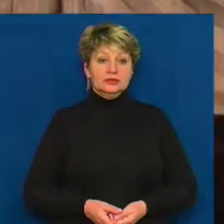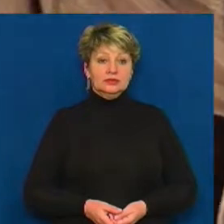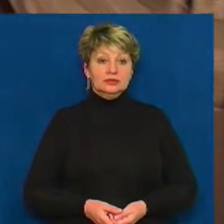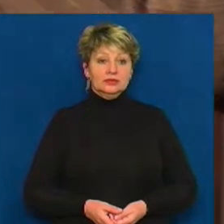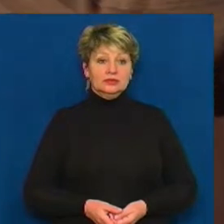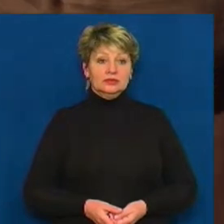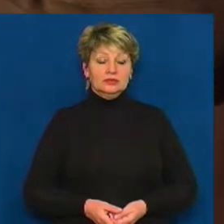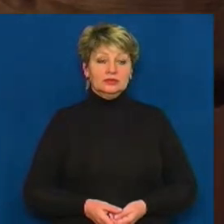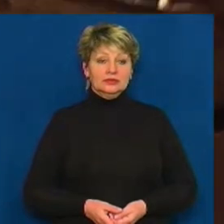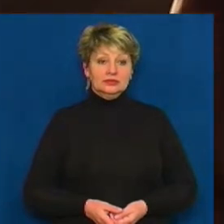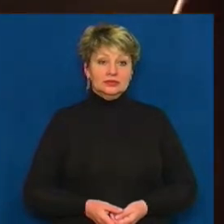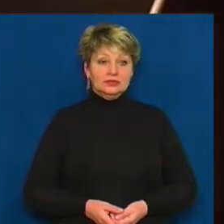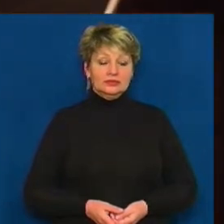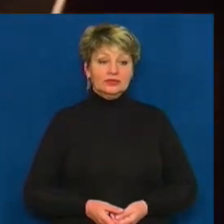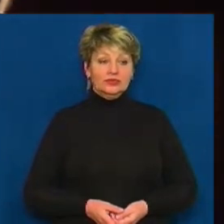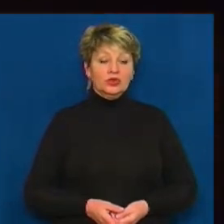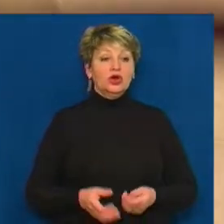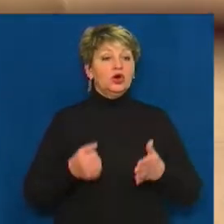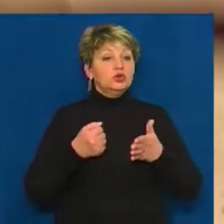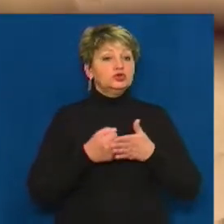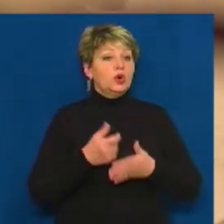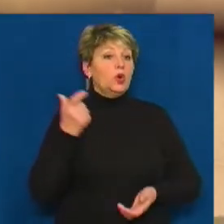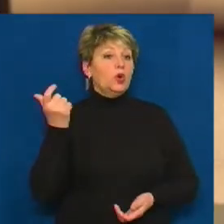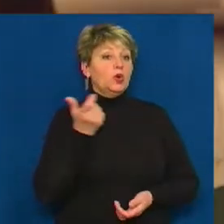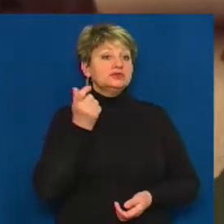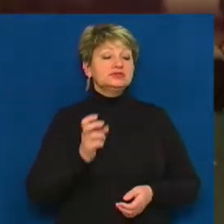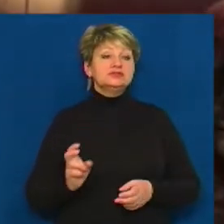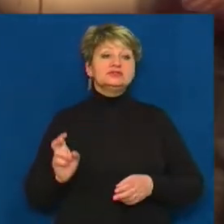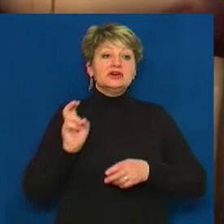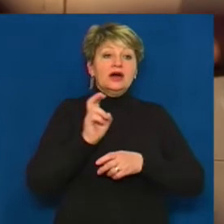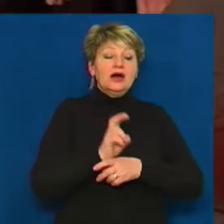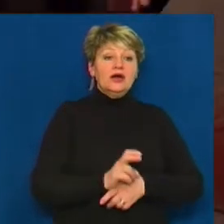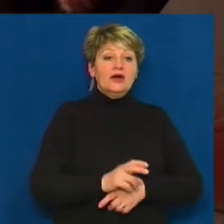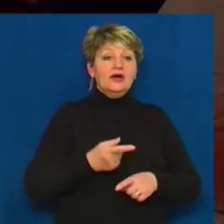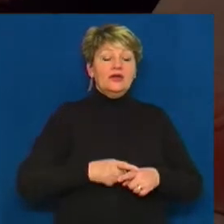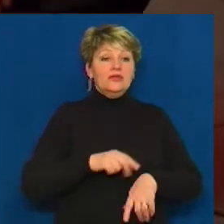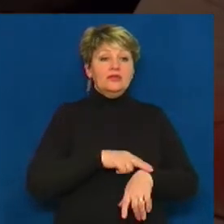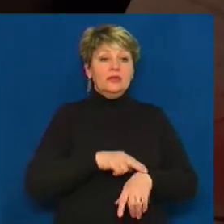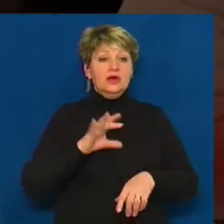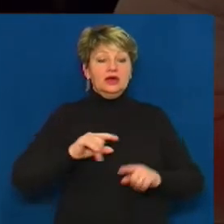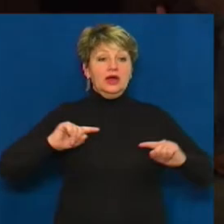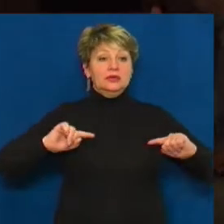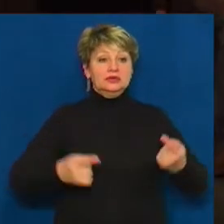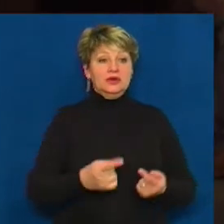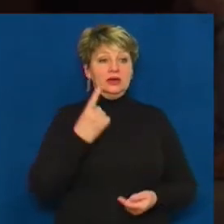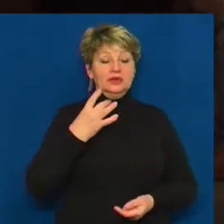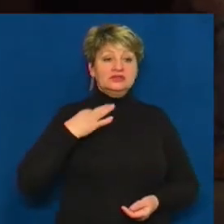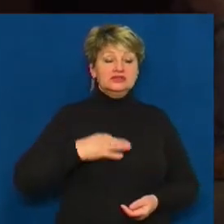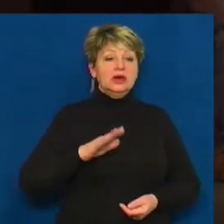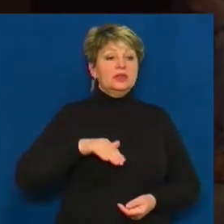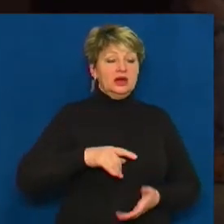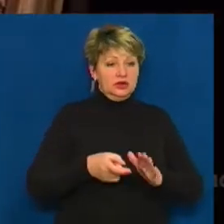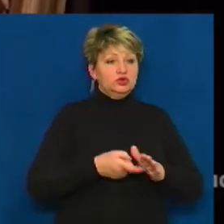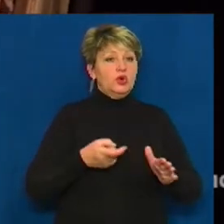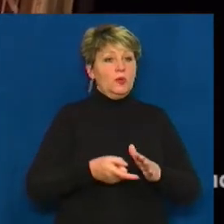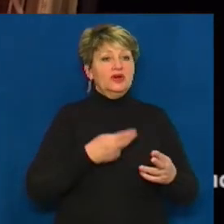тепер вже нарешті всі. До господа родини Чумаків заходять НКВД-сти та заарештовують Андрія. Далі – допит у в'язниці.